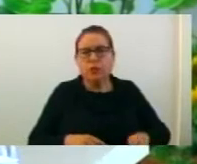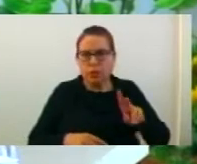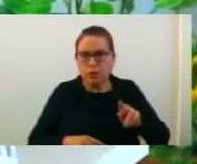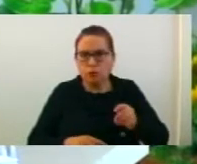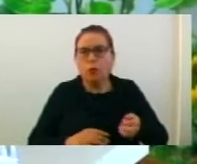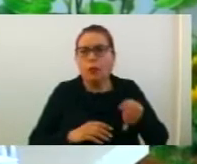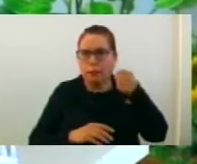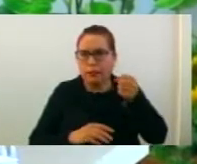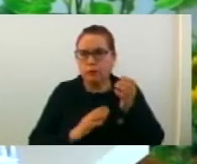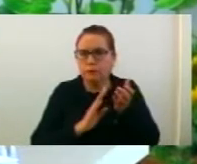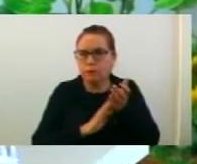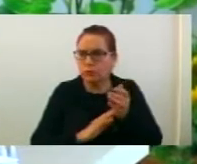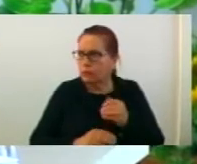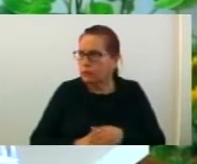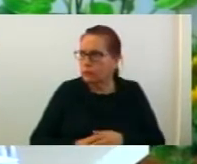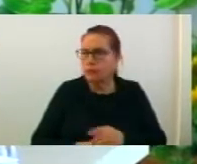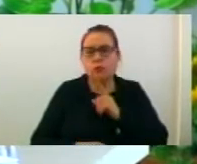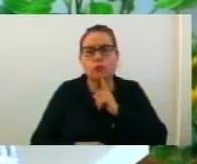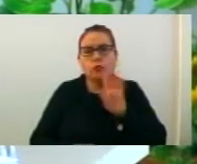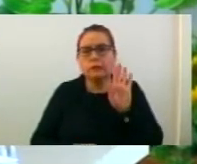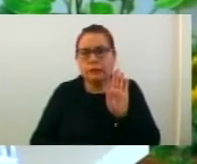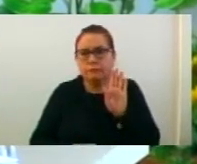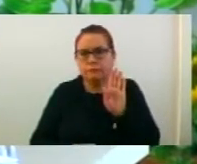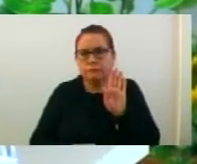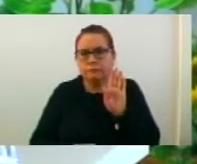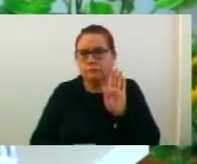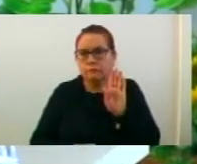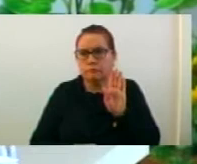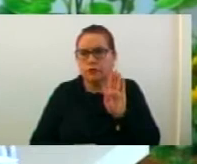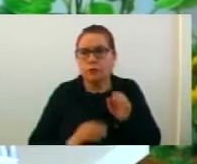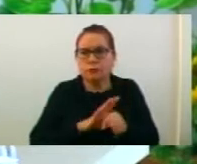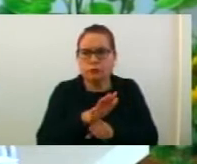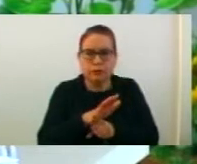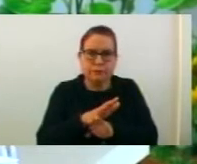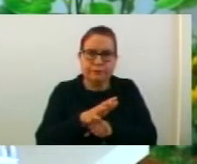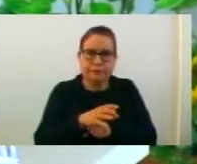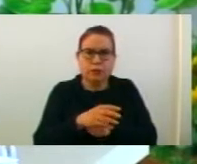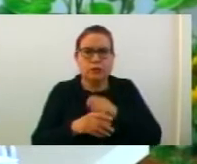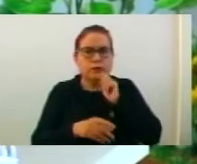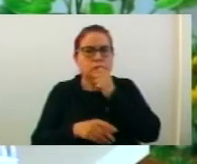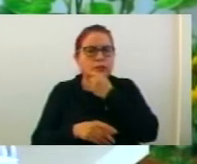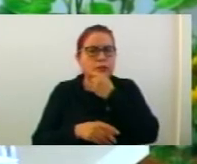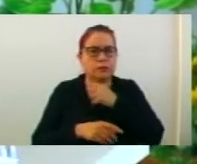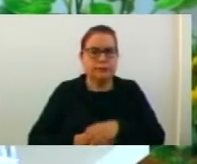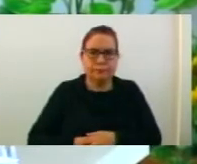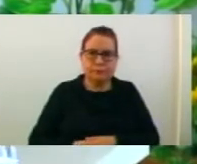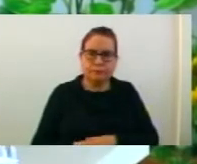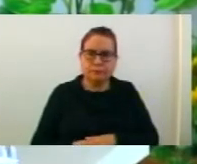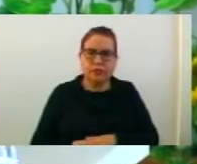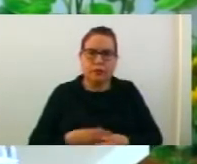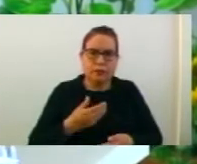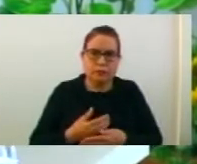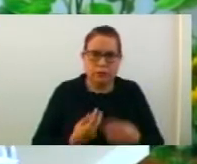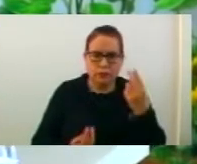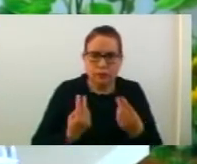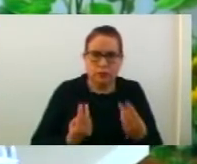Струмица. Кој е за? Кој е против? Дали имам воздържане? Пресосно